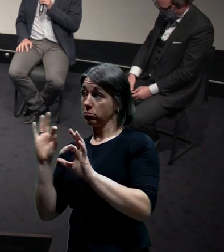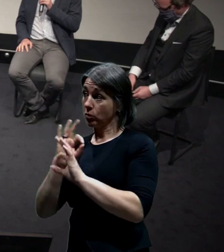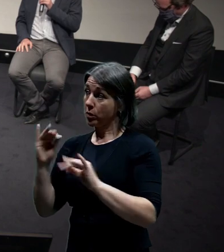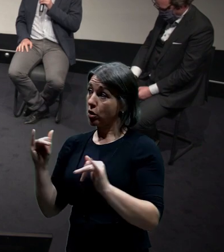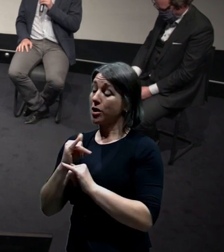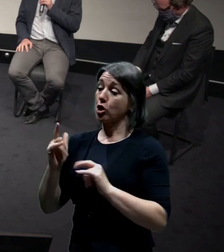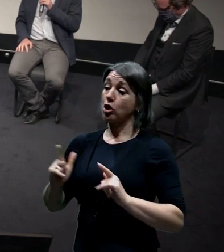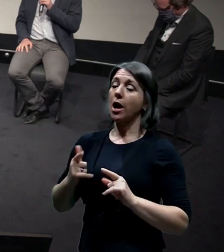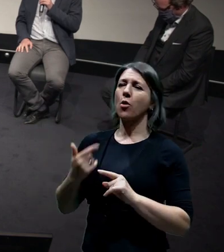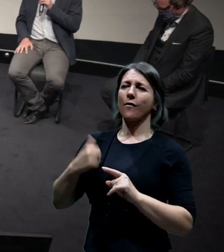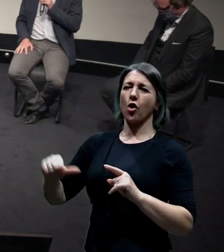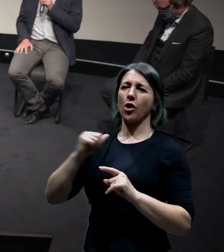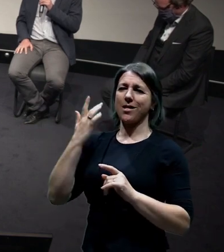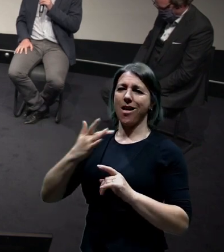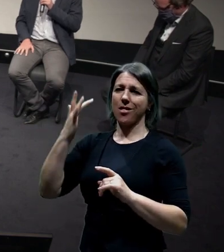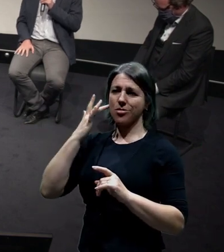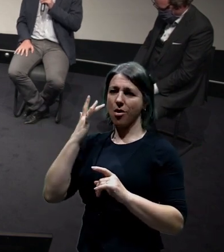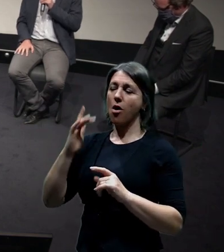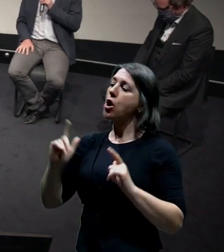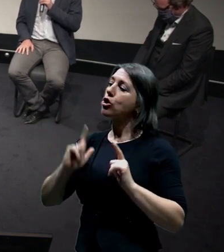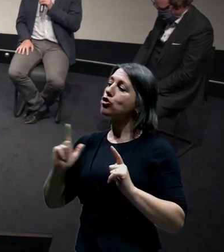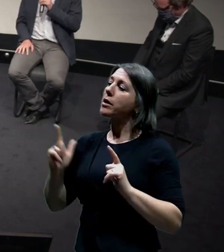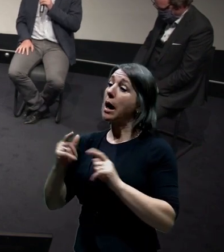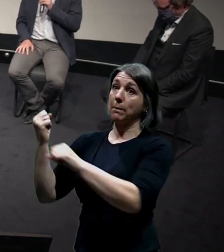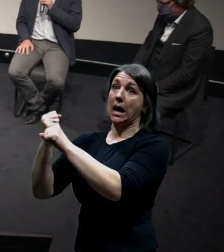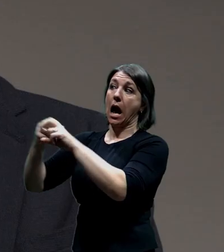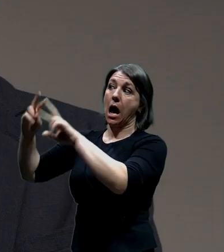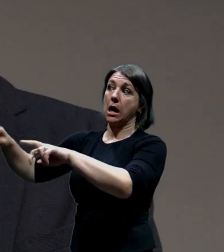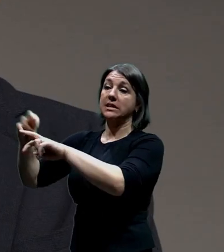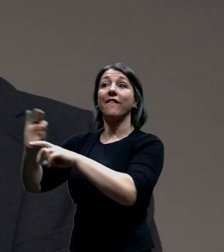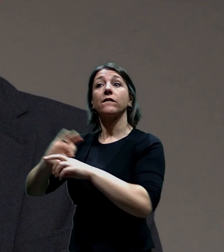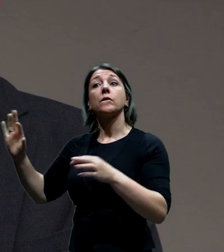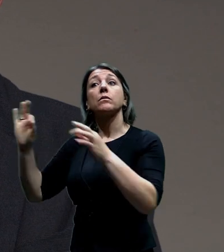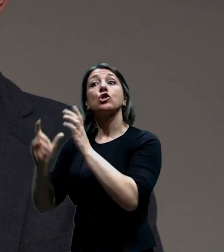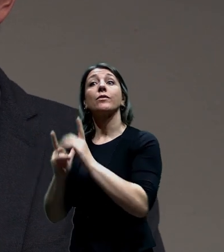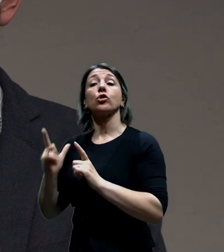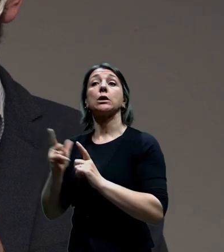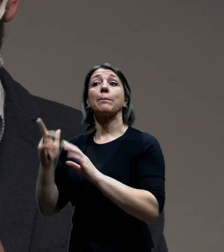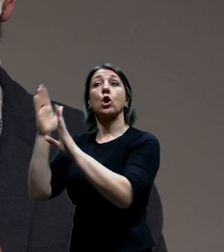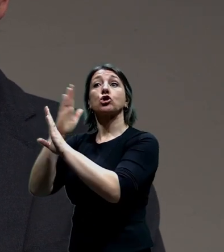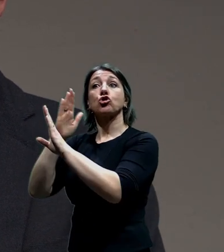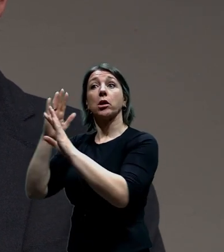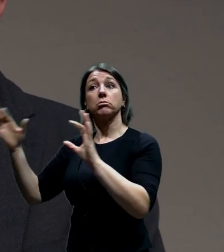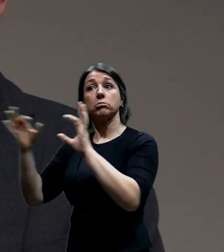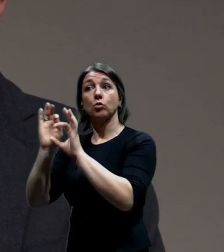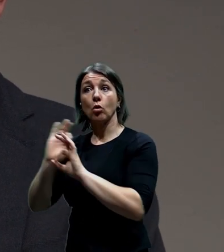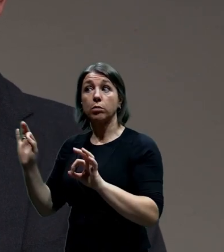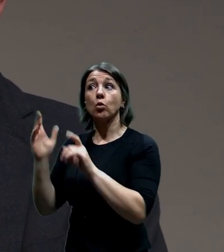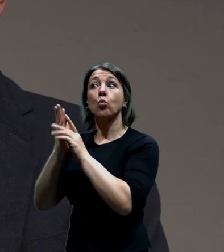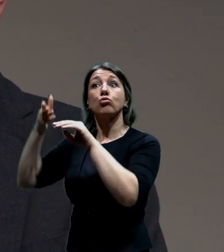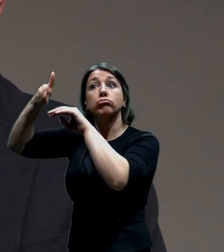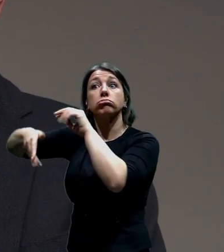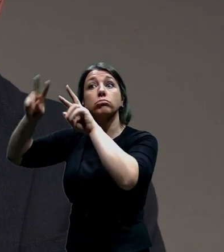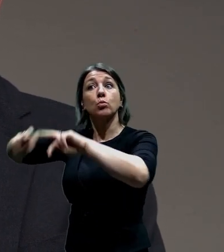od léta minulého roku technicky posuzuje, jestli je realizovatelný a za jakých podmínek už tam probíhá i geologický průzkum,